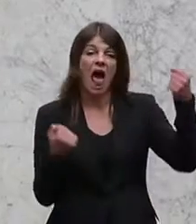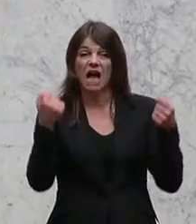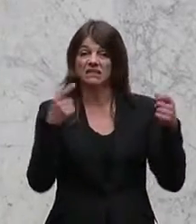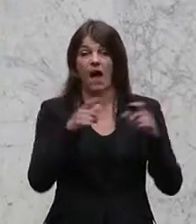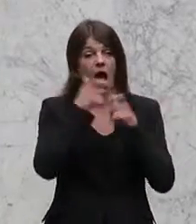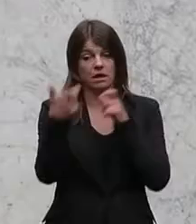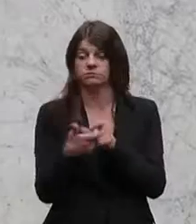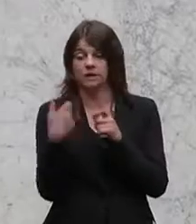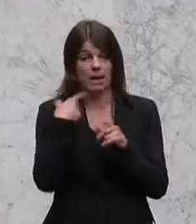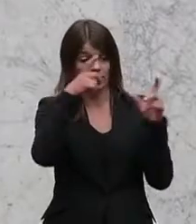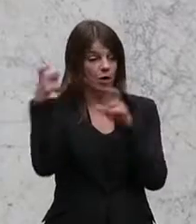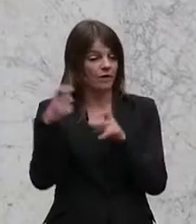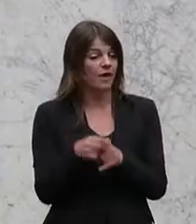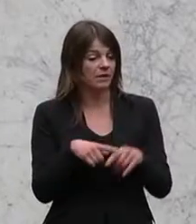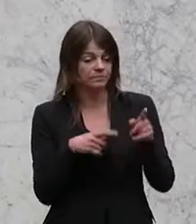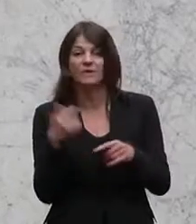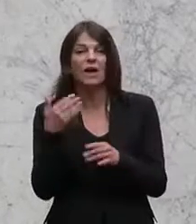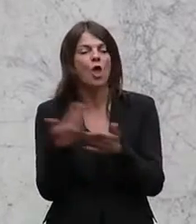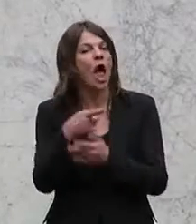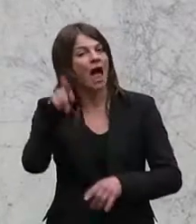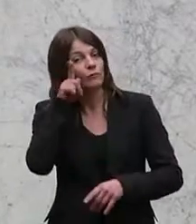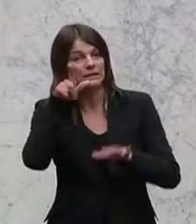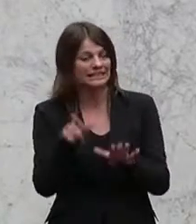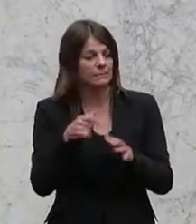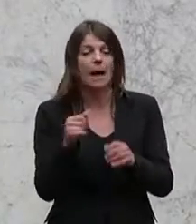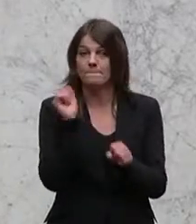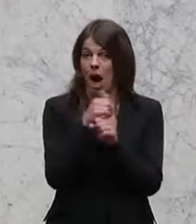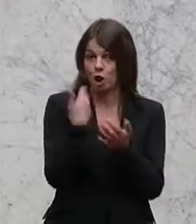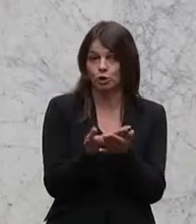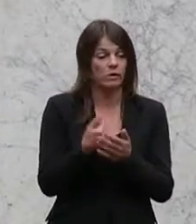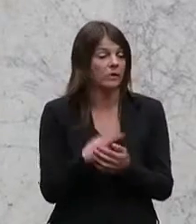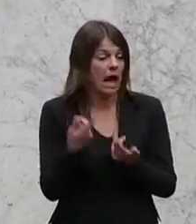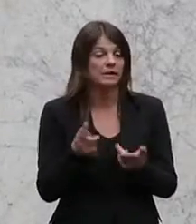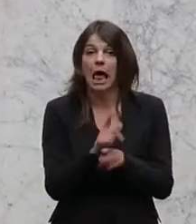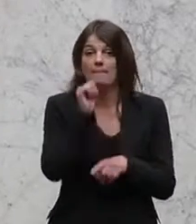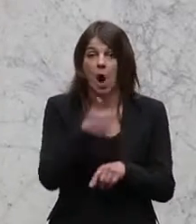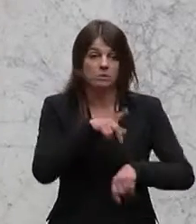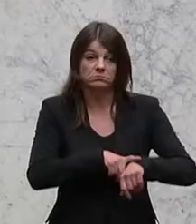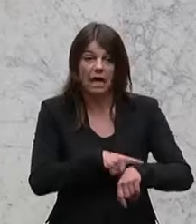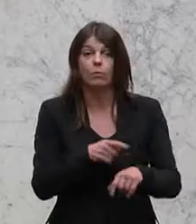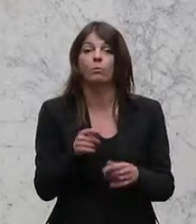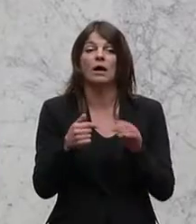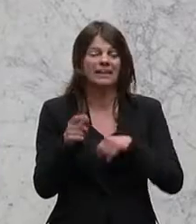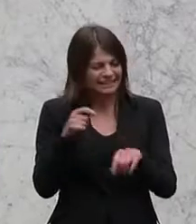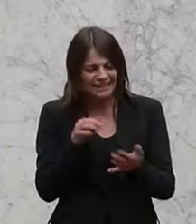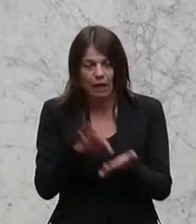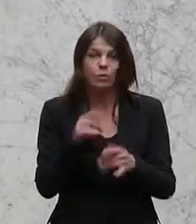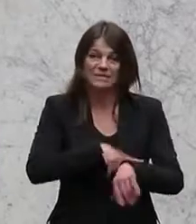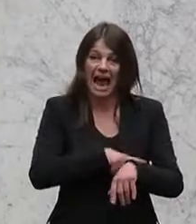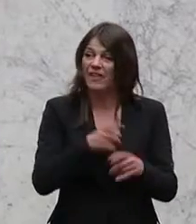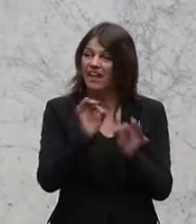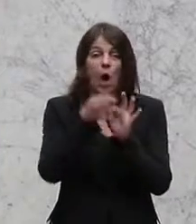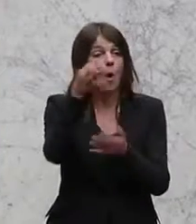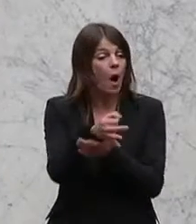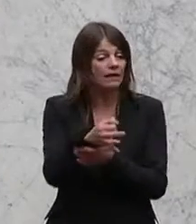Waren angeliefert werden. Die neuen iPhone 7-Jährigenminister machen das, da haben wir dann nächsten Tag Datum, Uhrzeit und genau den